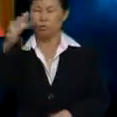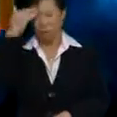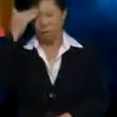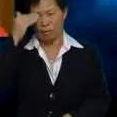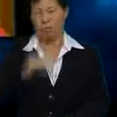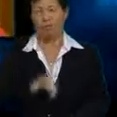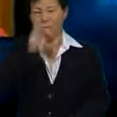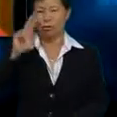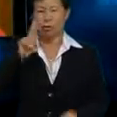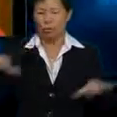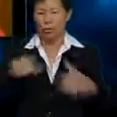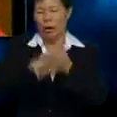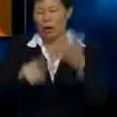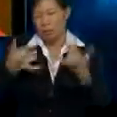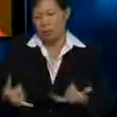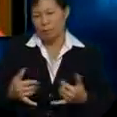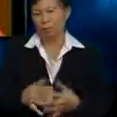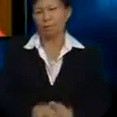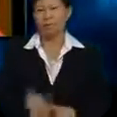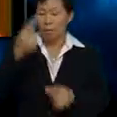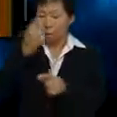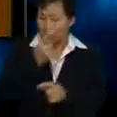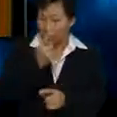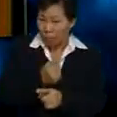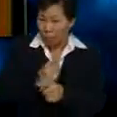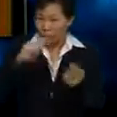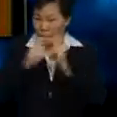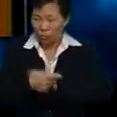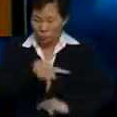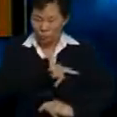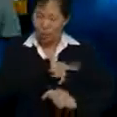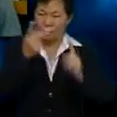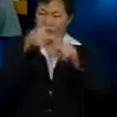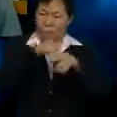pakcik rasa Julia patut buat apa sekarang ni Patut tak Julia tukar nama pemilik Pada nama Umi